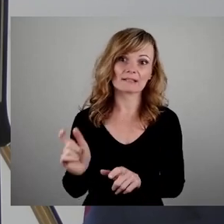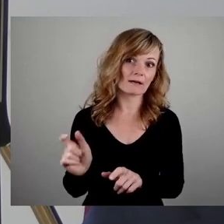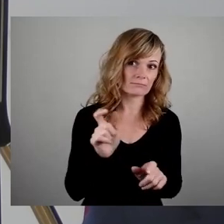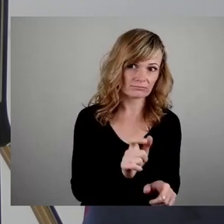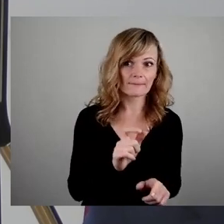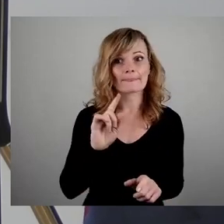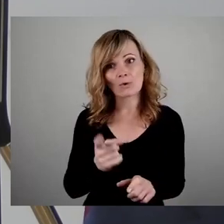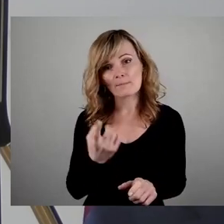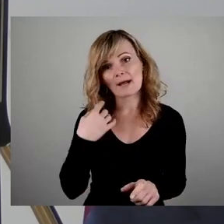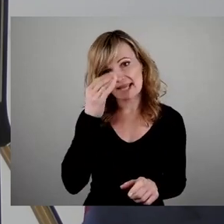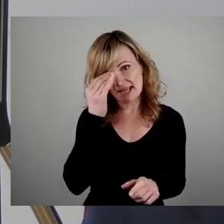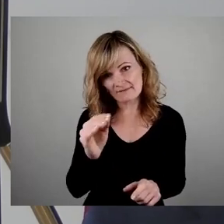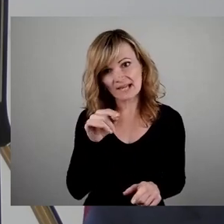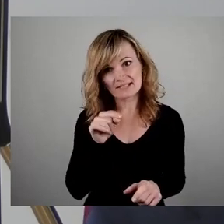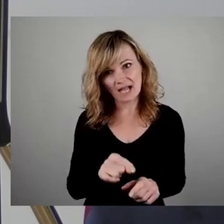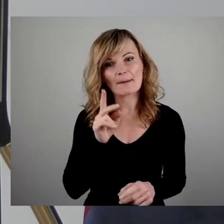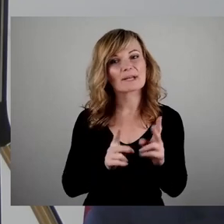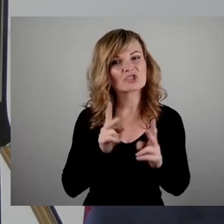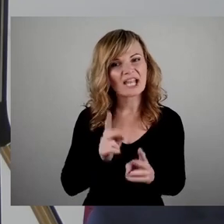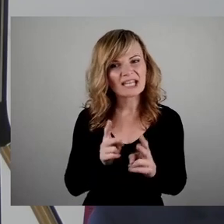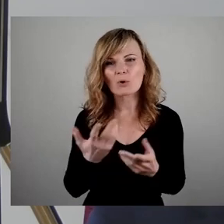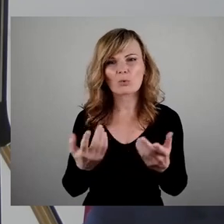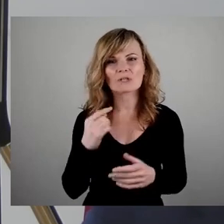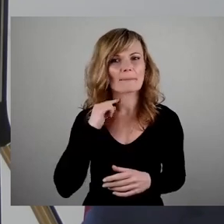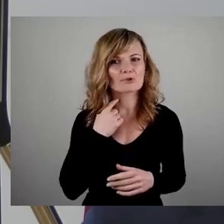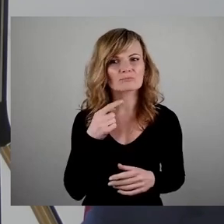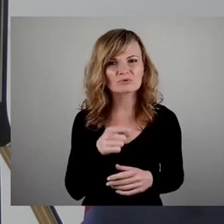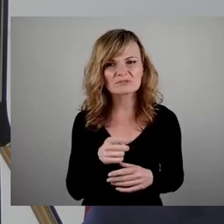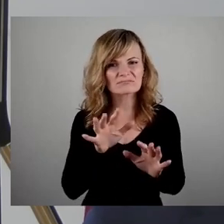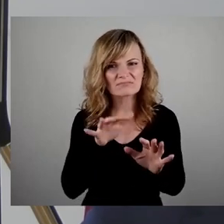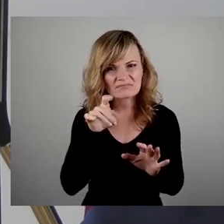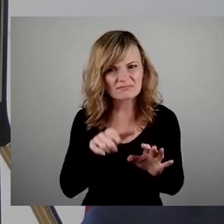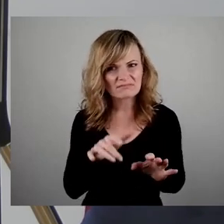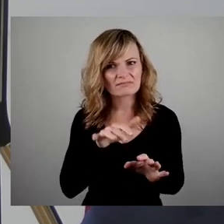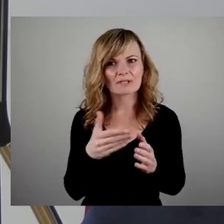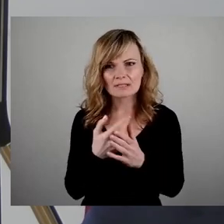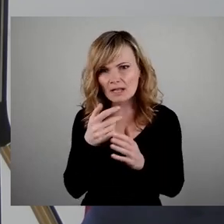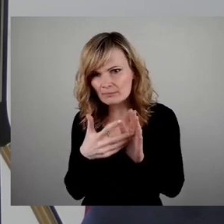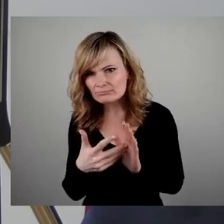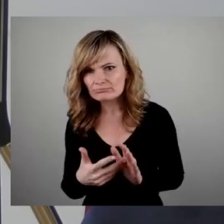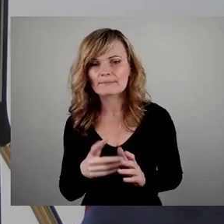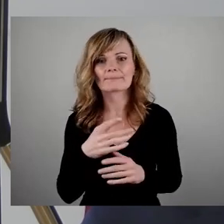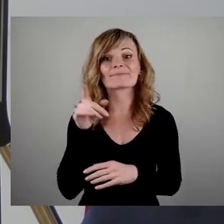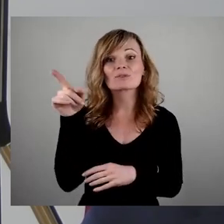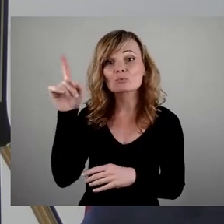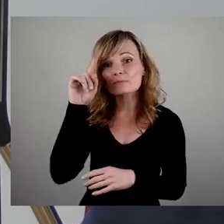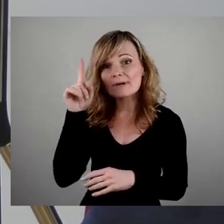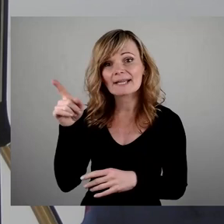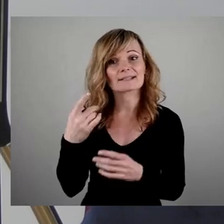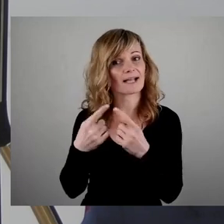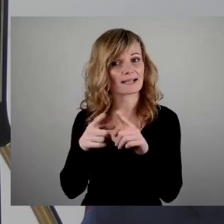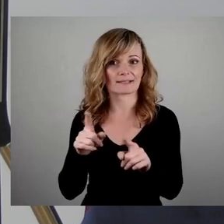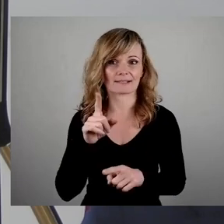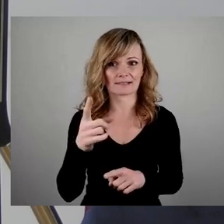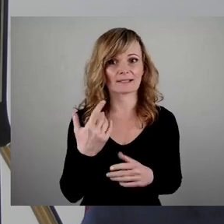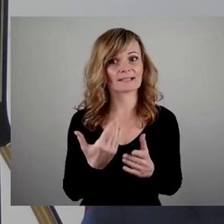Hinweis gab, dass es dort eine Beschädigung oder Beschmutzung gab. Dem wurde nachgegangen. Das, was Sie jetzt meinen, ist tatsächlich, dass im